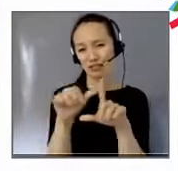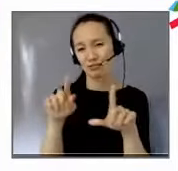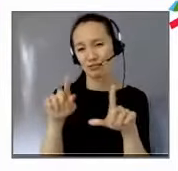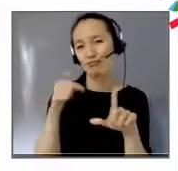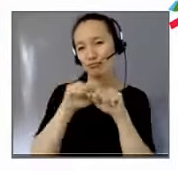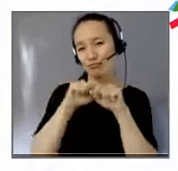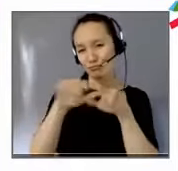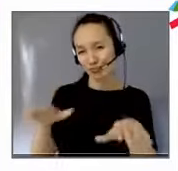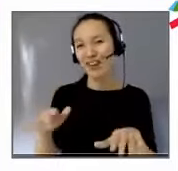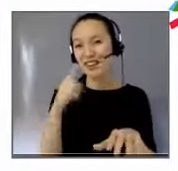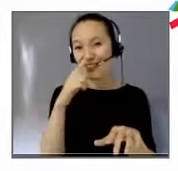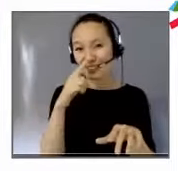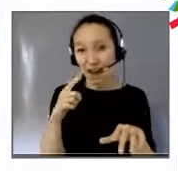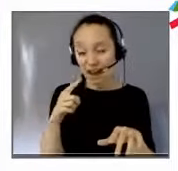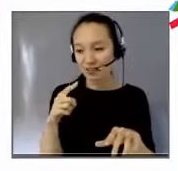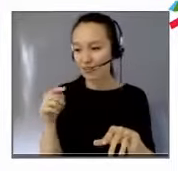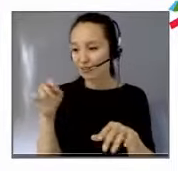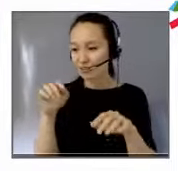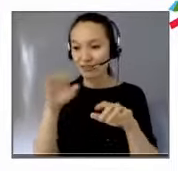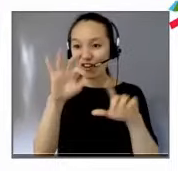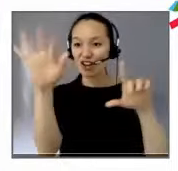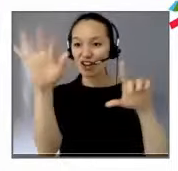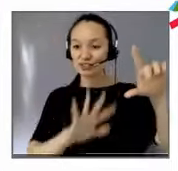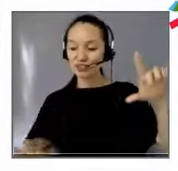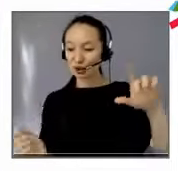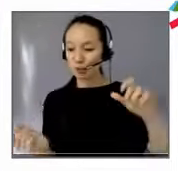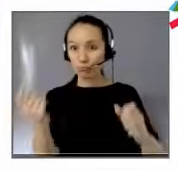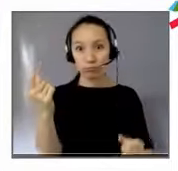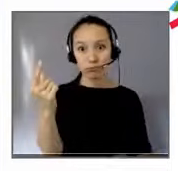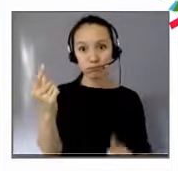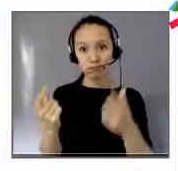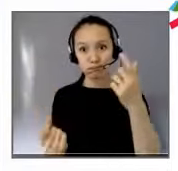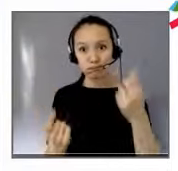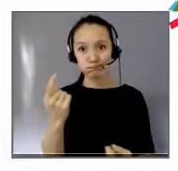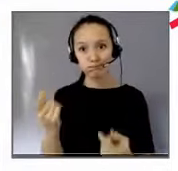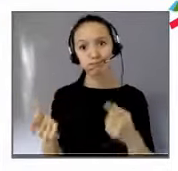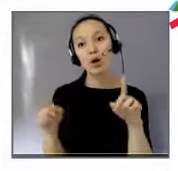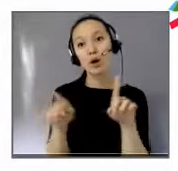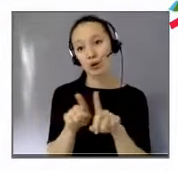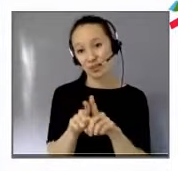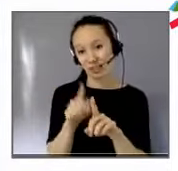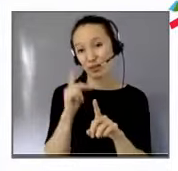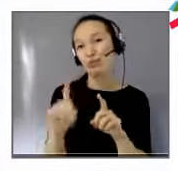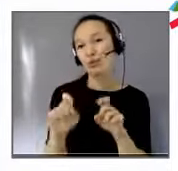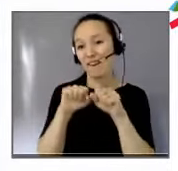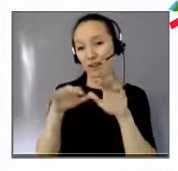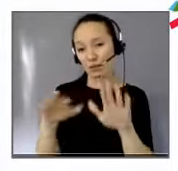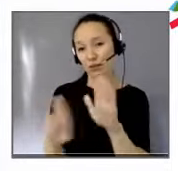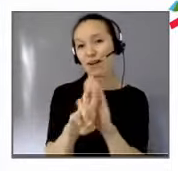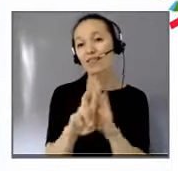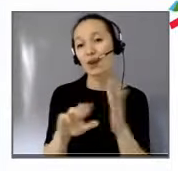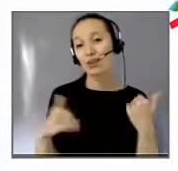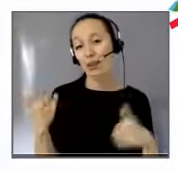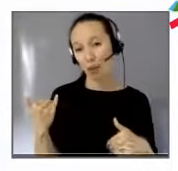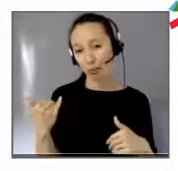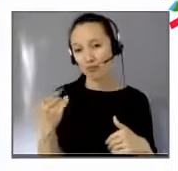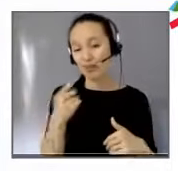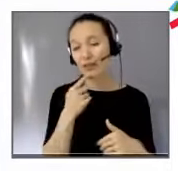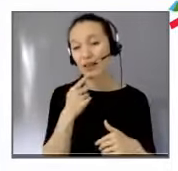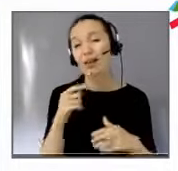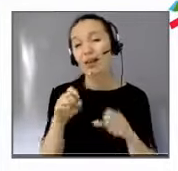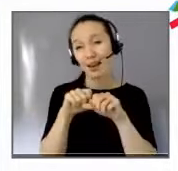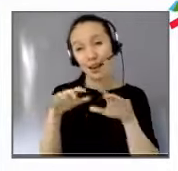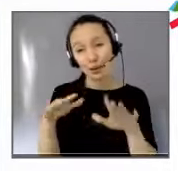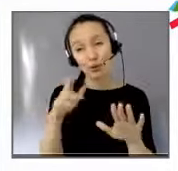au sein des territoires puisque le réseau des référents handicap c'est aussi un réseau dans chaque région de France. C'est un réseau national qui vit